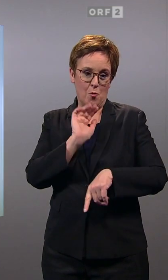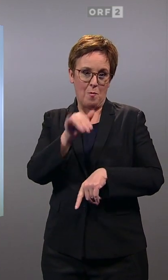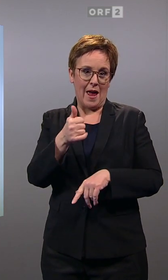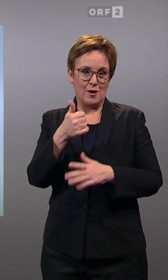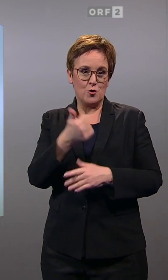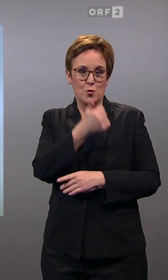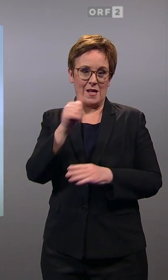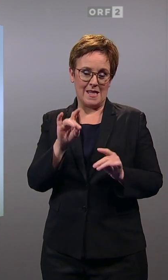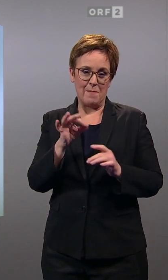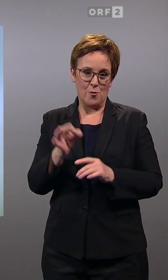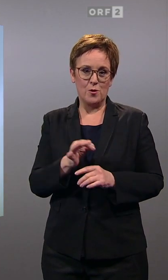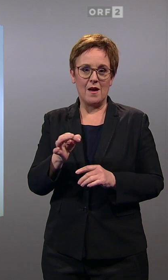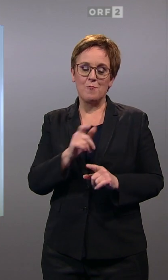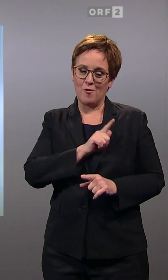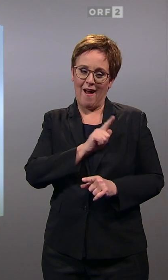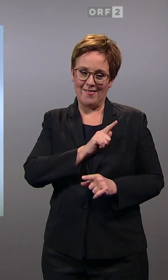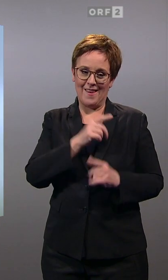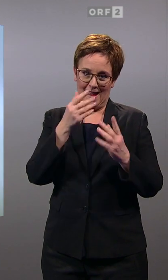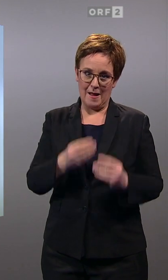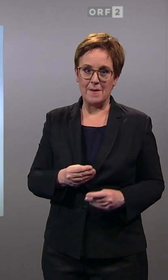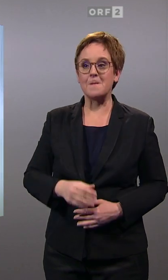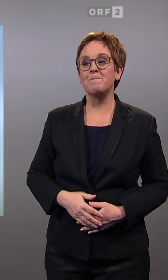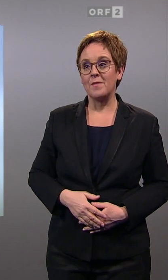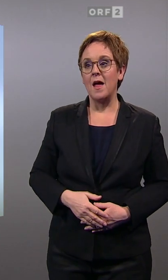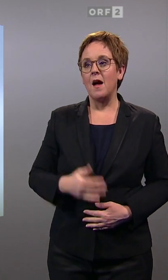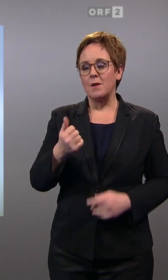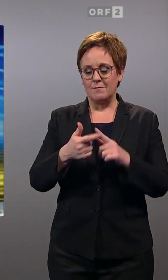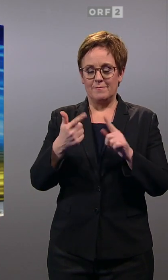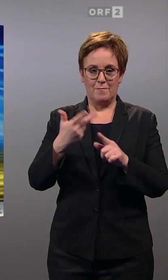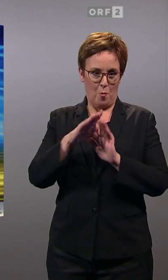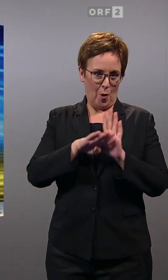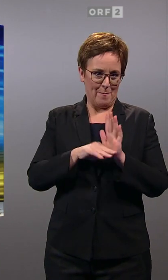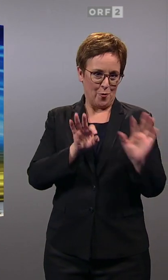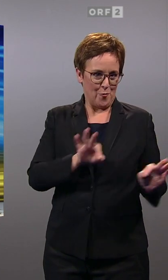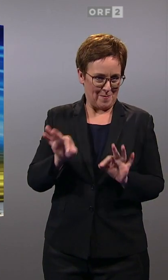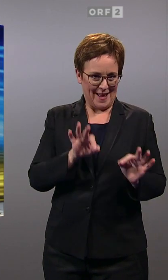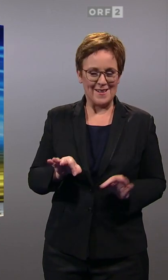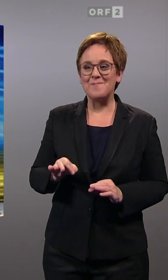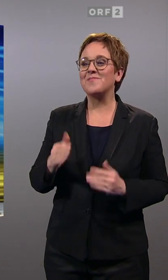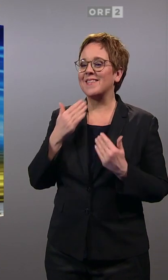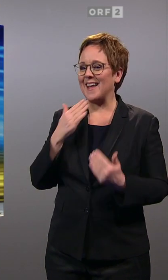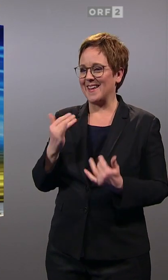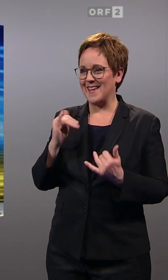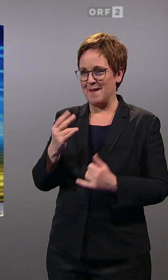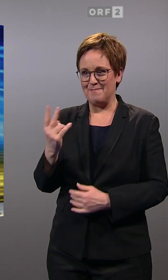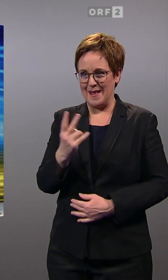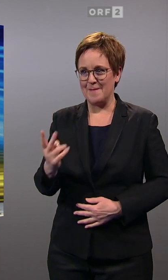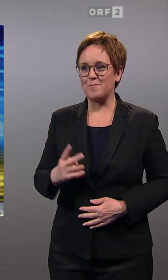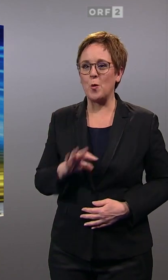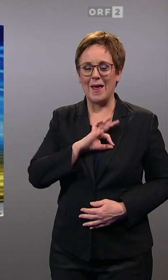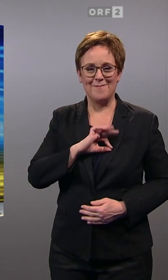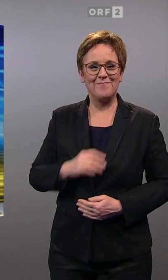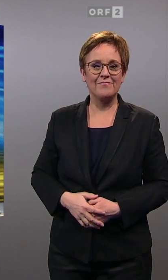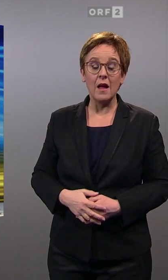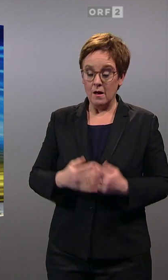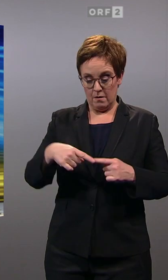und zehn Minuten auf sich warten. Aber wir haben eine ganze Menge anderes Programm, Nadja. Danke, Tarek und danke, Hans. In